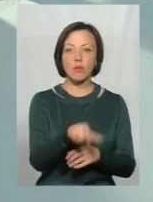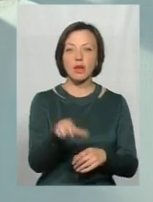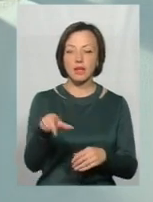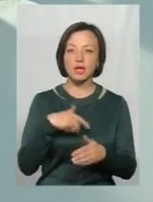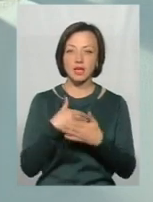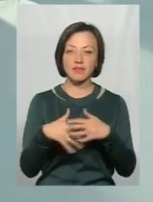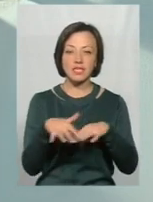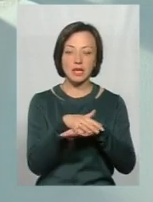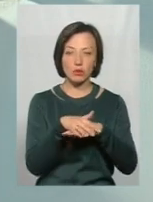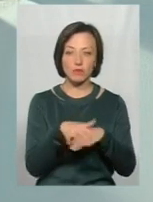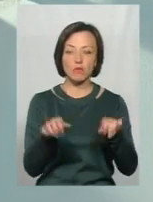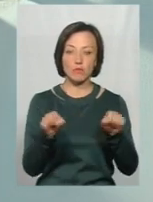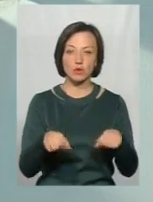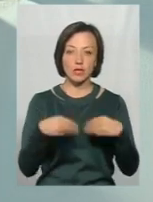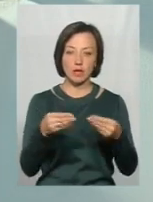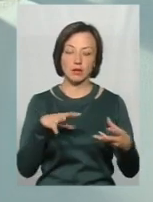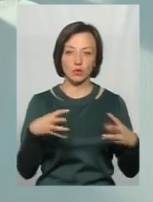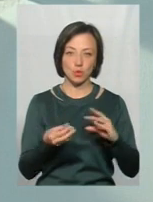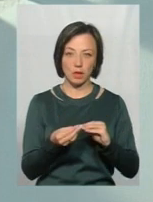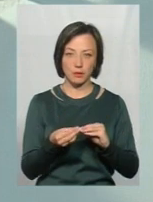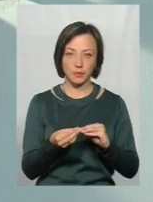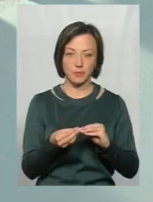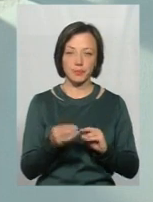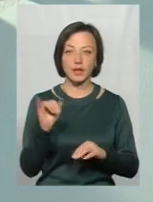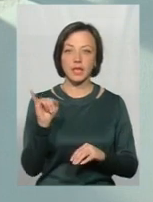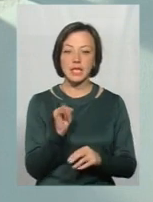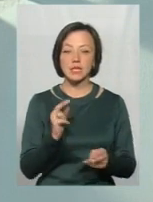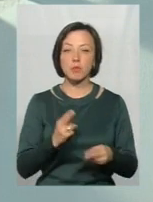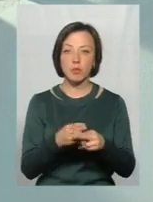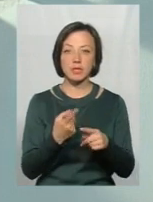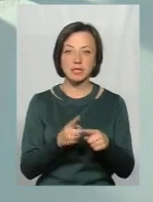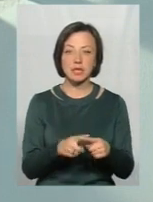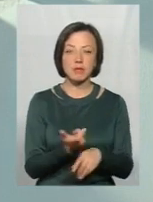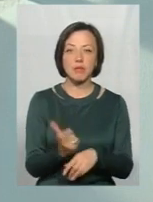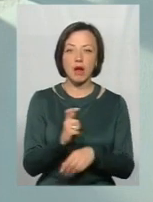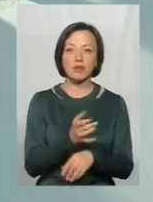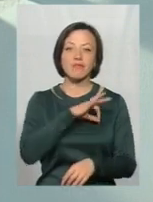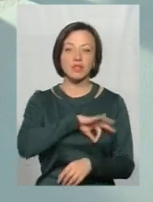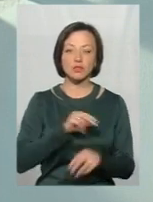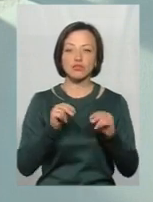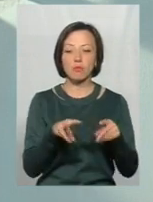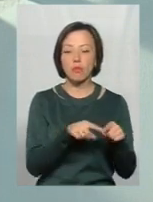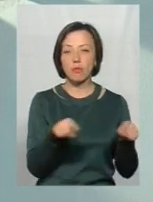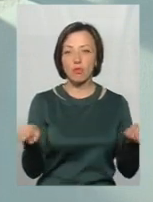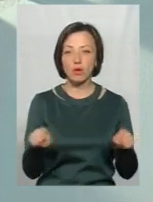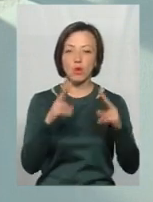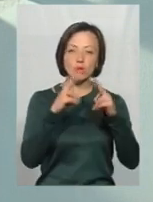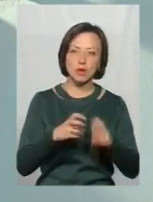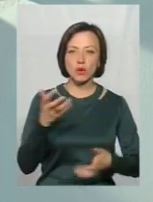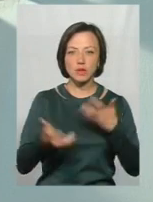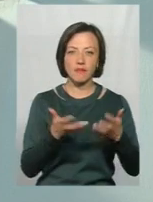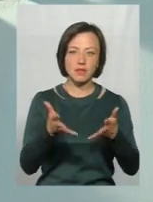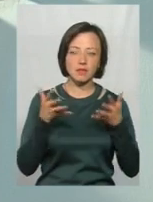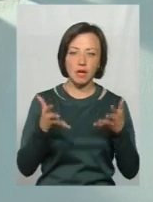-активне середовище, воно може дати результати. І запобігти – це набагато ефективніше, ніж потім розглядати, розбирати,